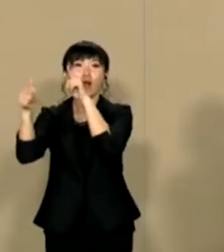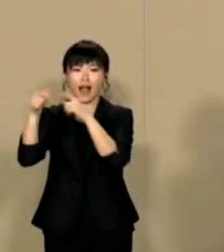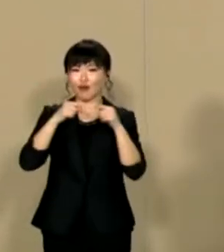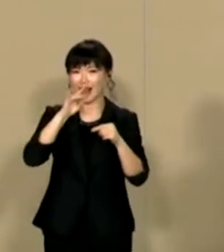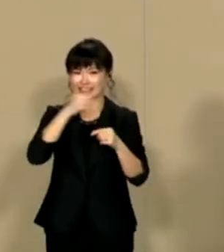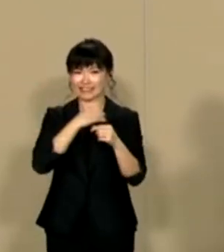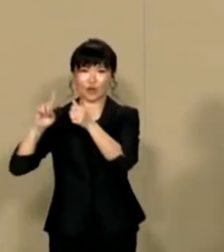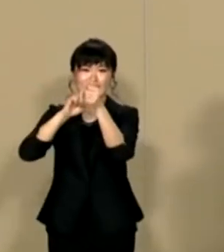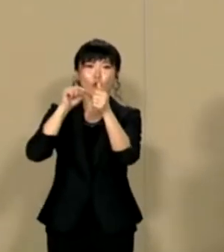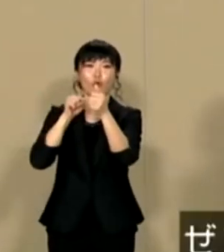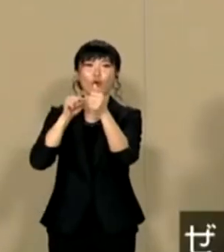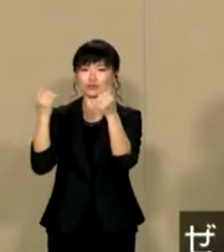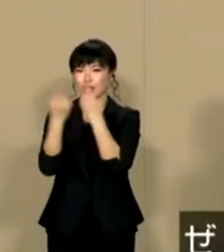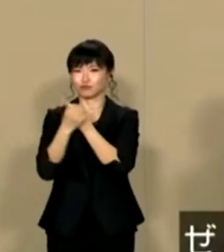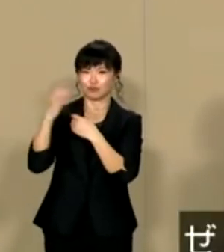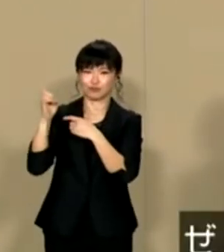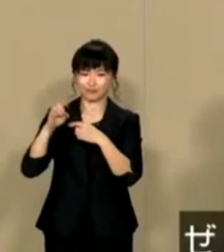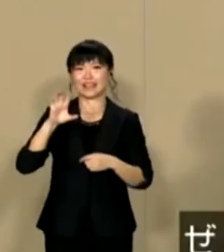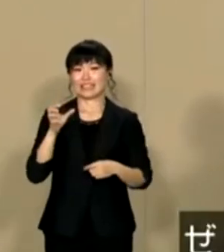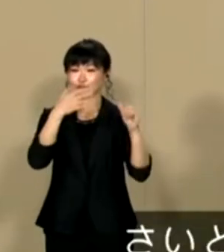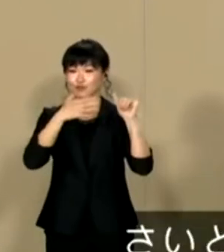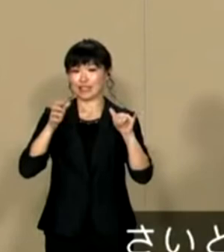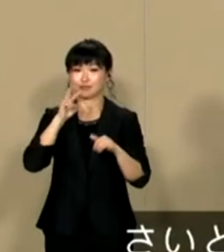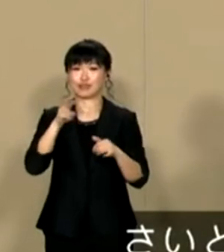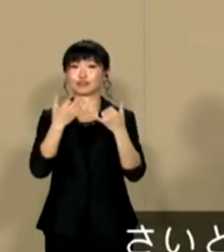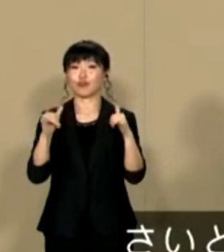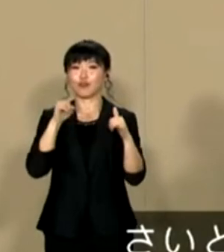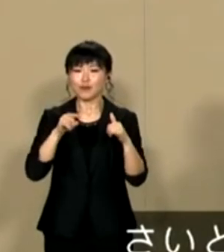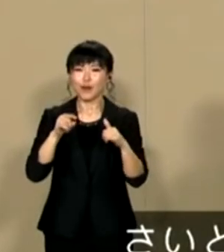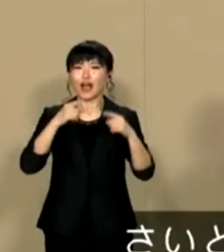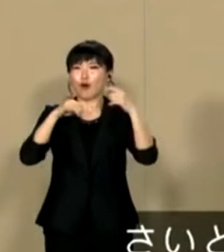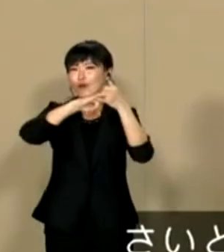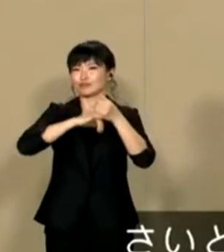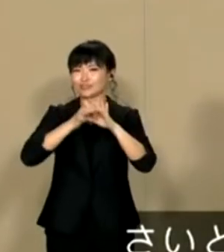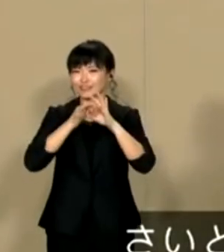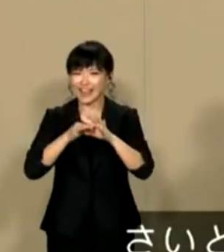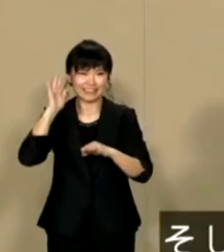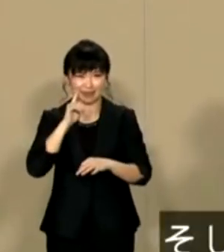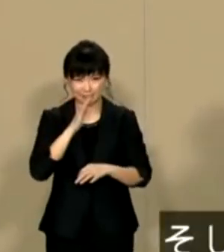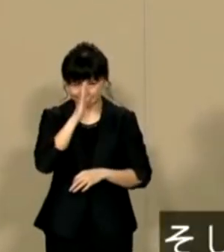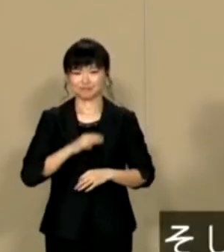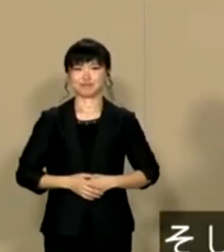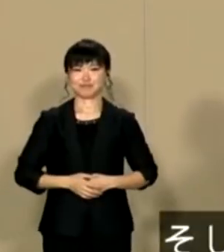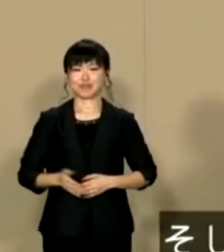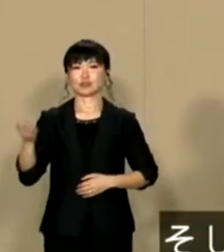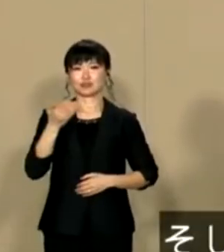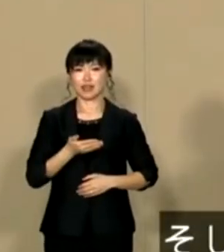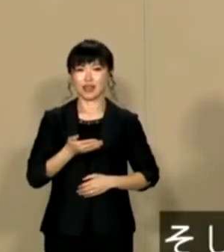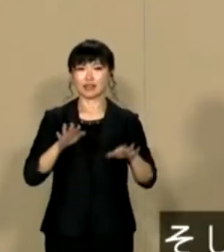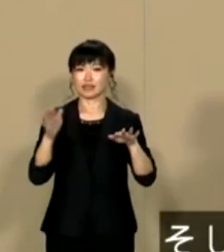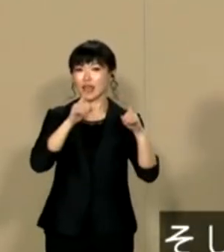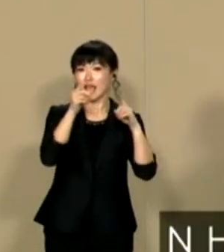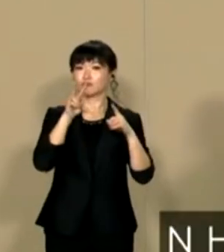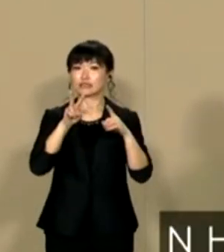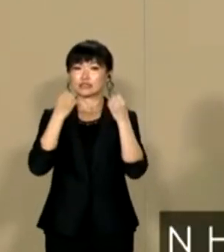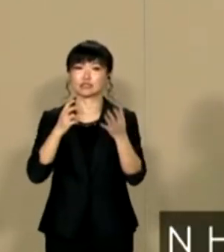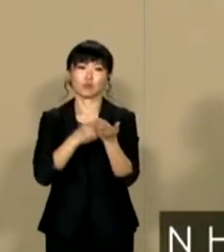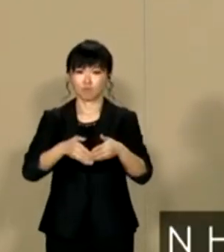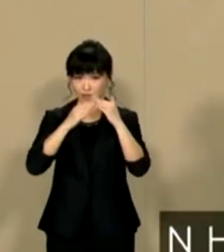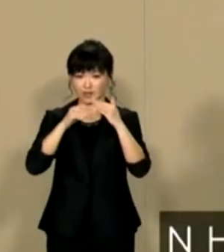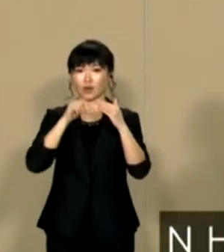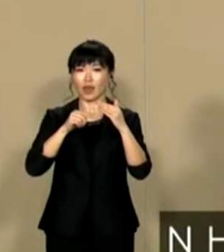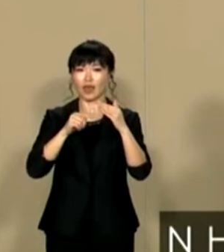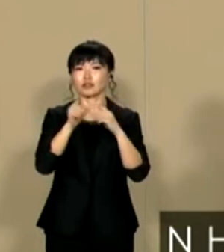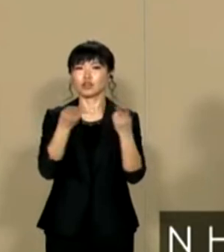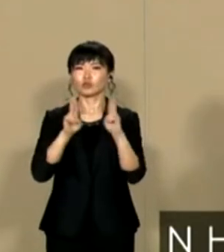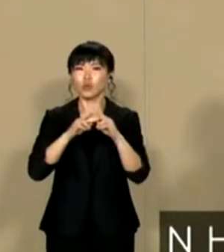国会議員の秘書をするとまで宣言しておりますぜひ堀江門チャンネルをごいただいて斉藤健一郎の公約について皆様おきいただきたいと思いますそして昨今AV新報というのができましたNHK党